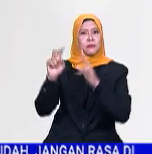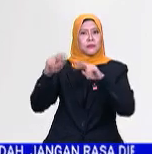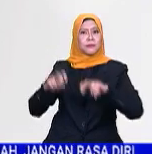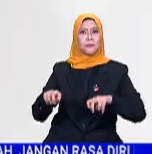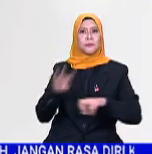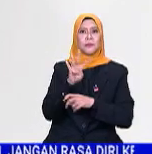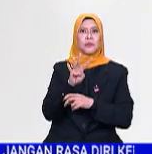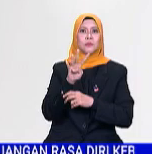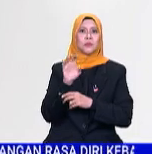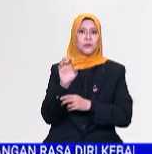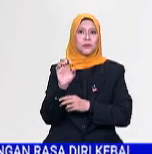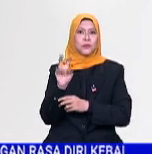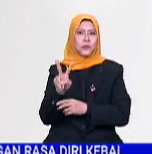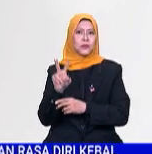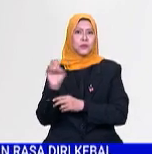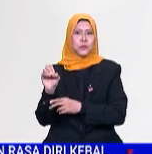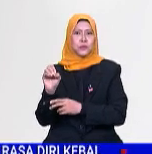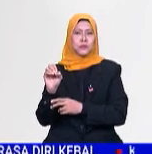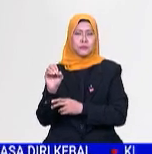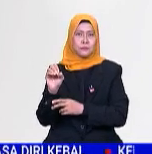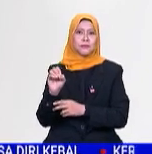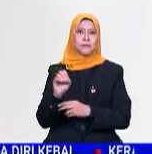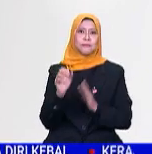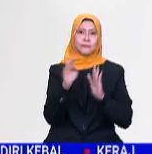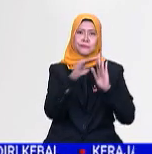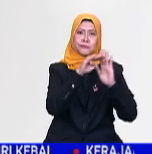420 Kanun Kesiksaan.